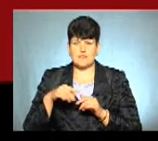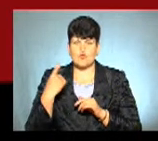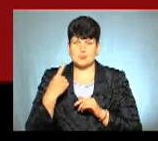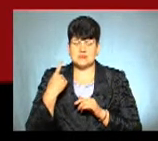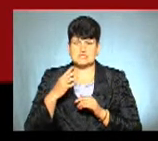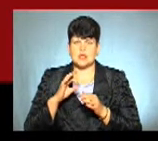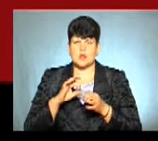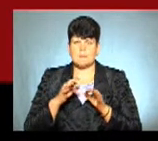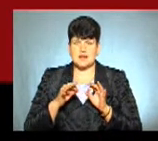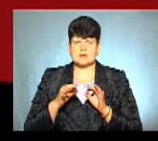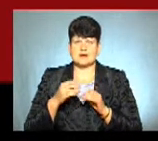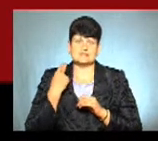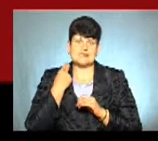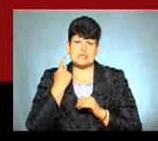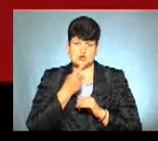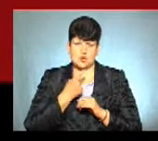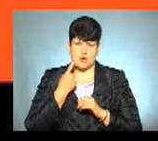олімпіаді з англійської мови.